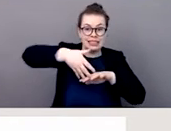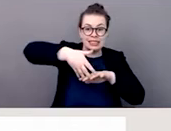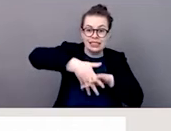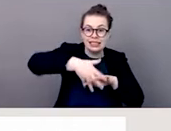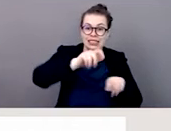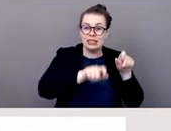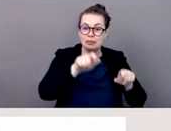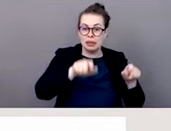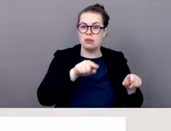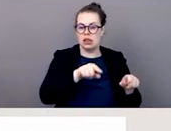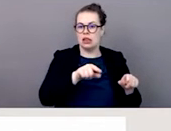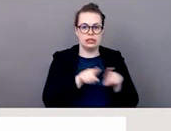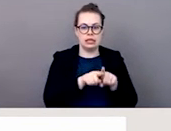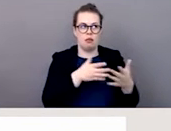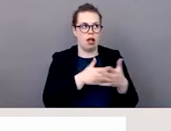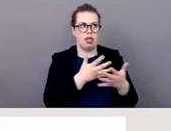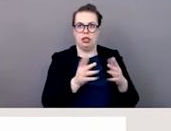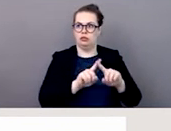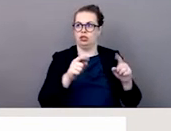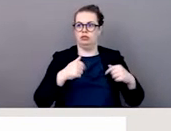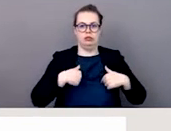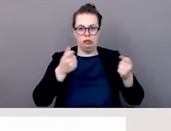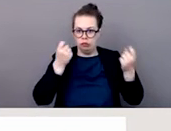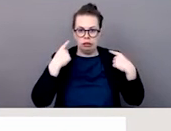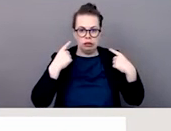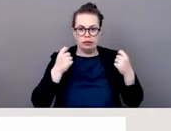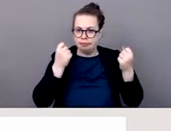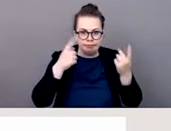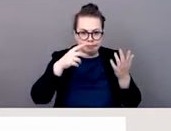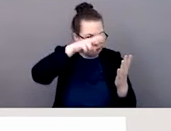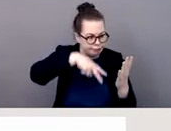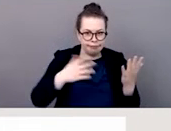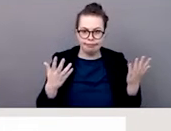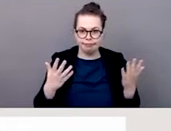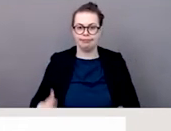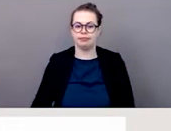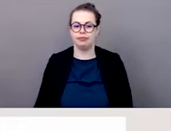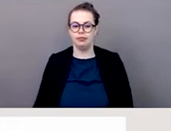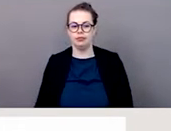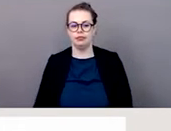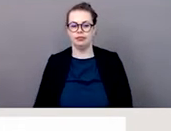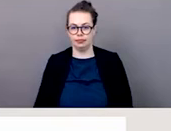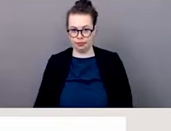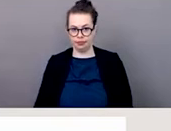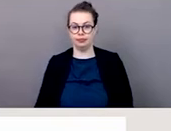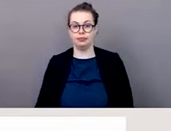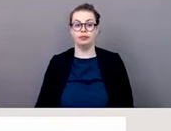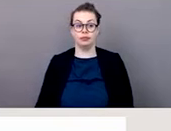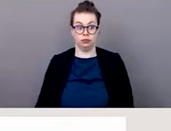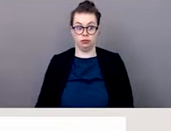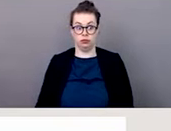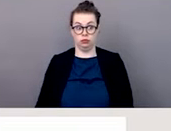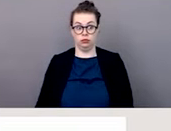il y a d'autres problèmes aussi qui ont été identifiés en relation avec